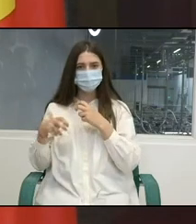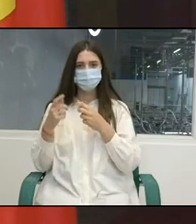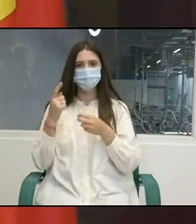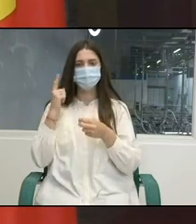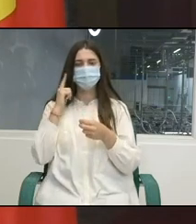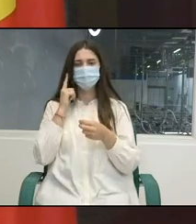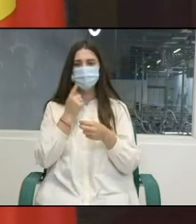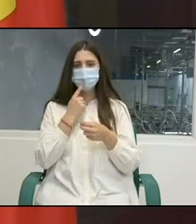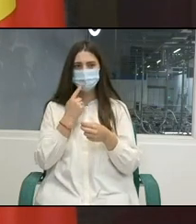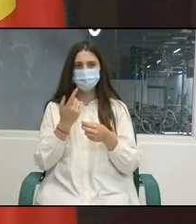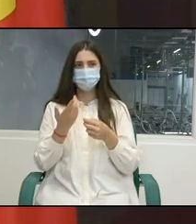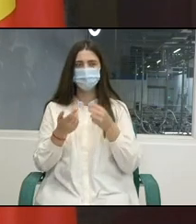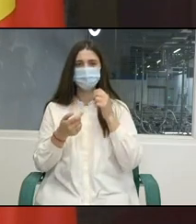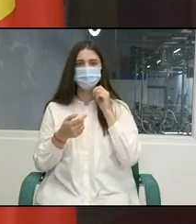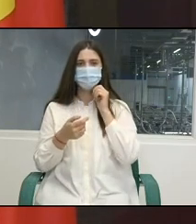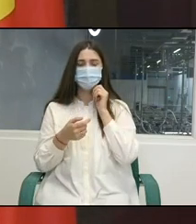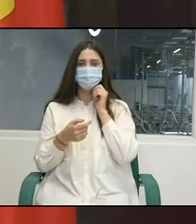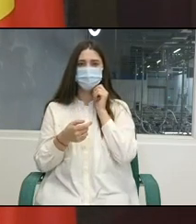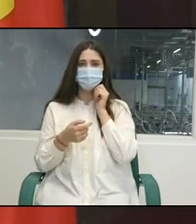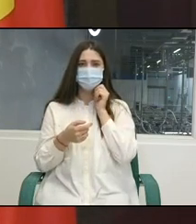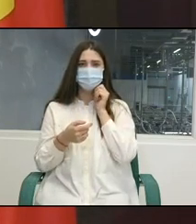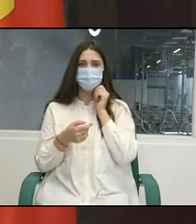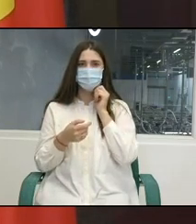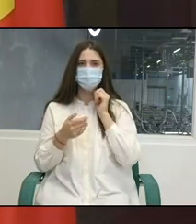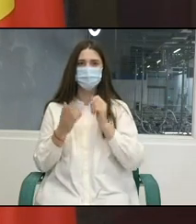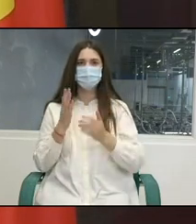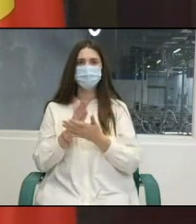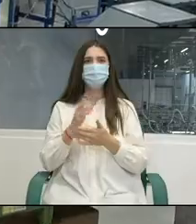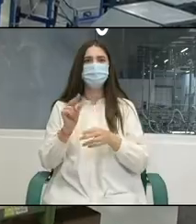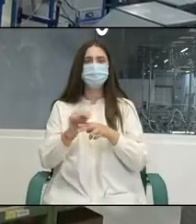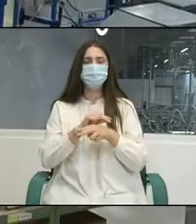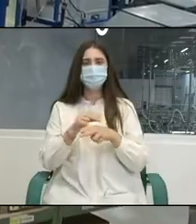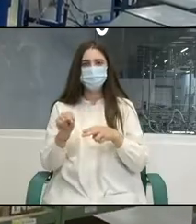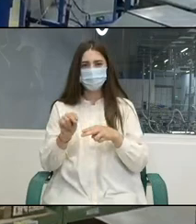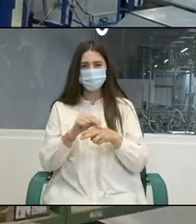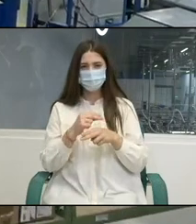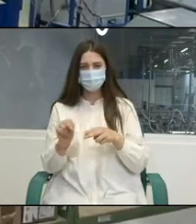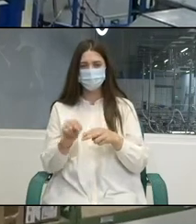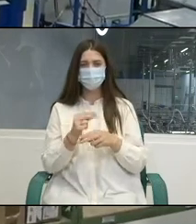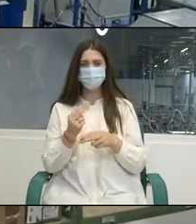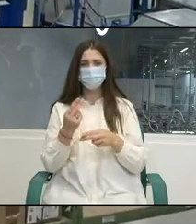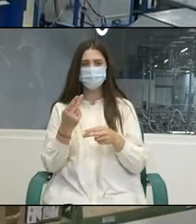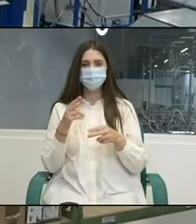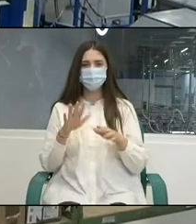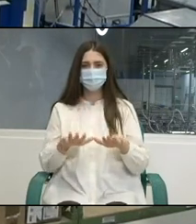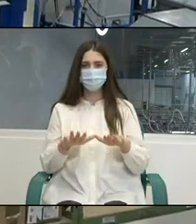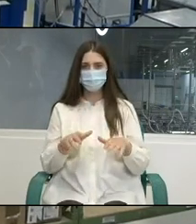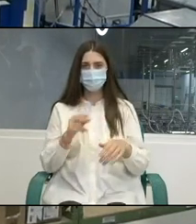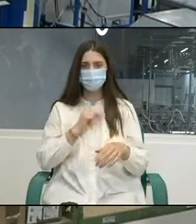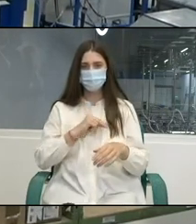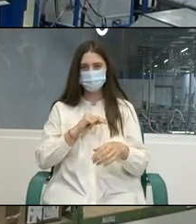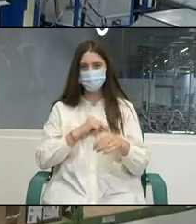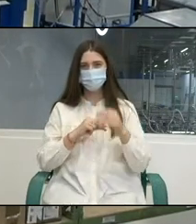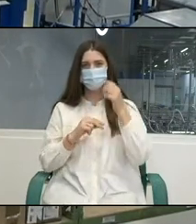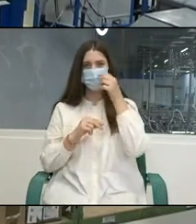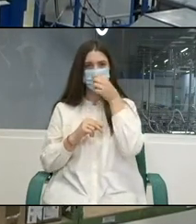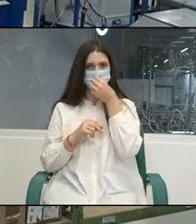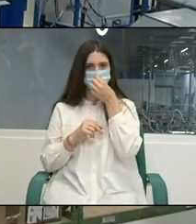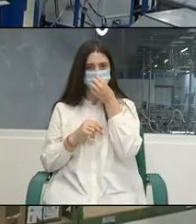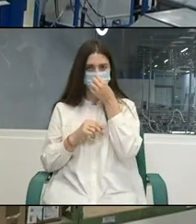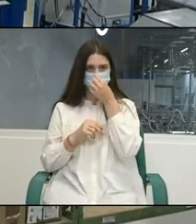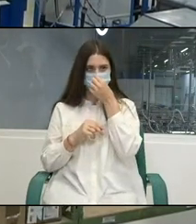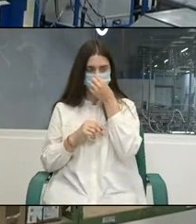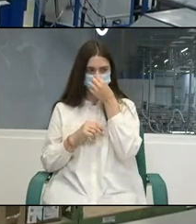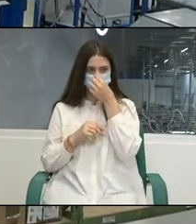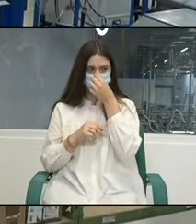oameni lucrători care sunt antrenați la locul de muncă, unii dintre ei au fost și sunt beneficiari de asistența